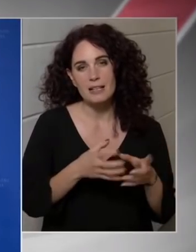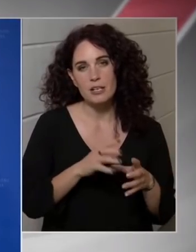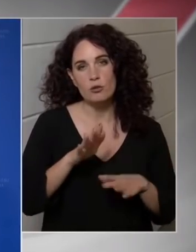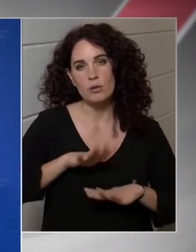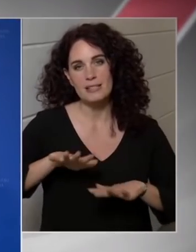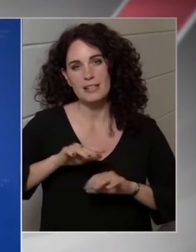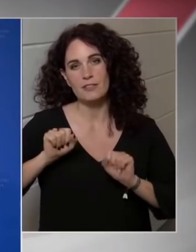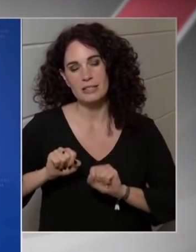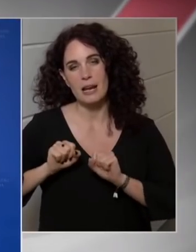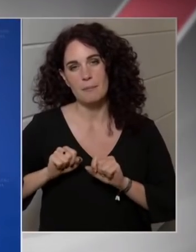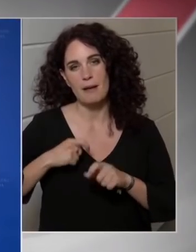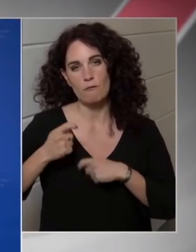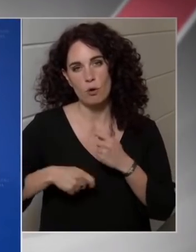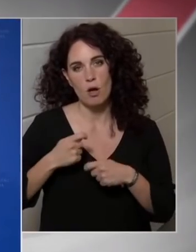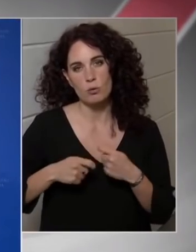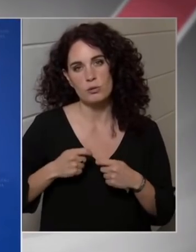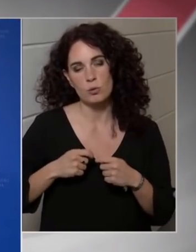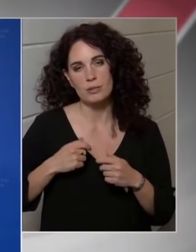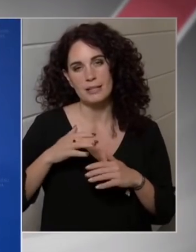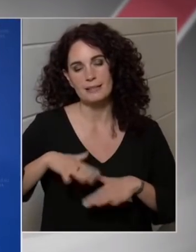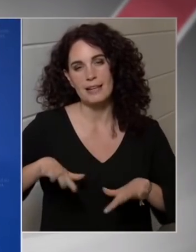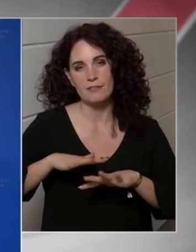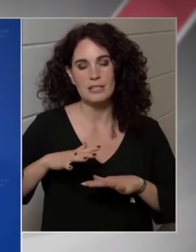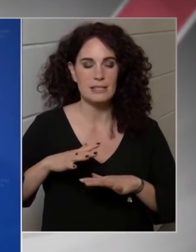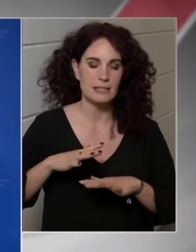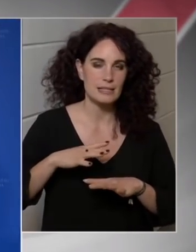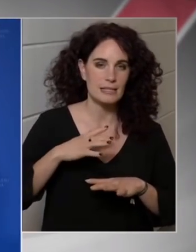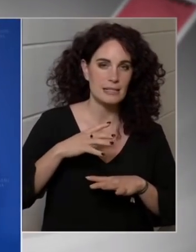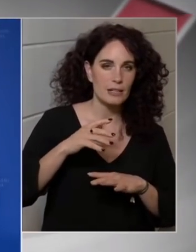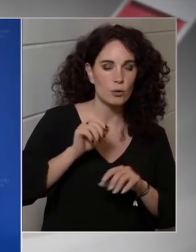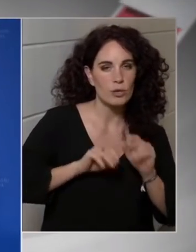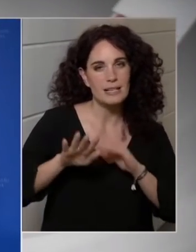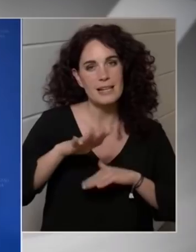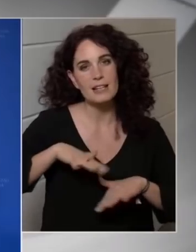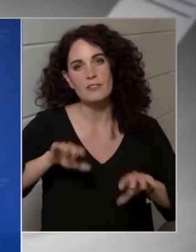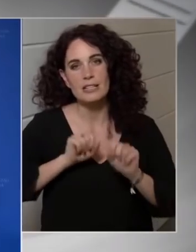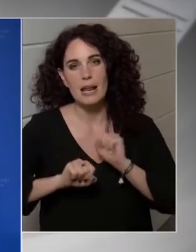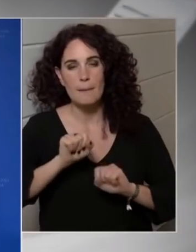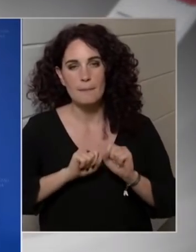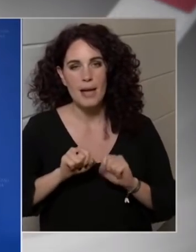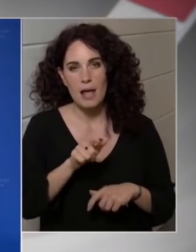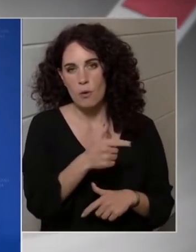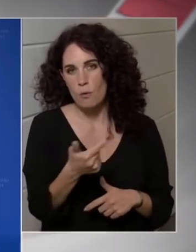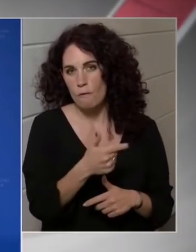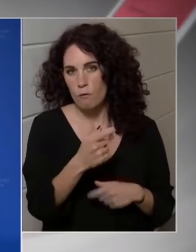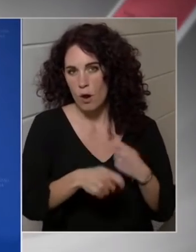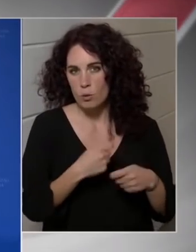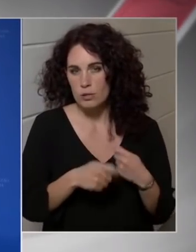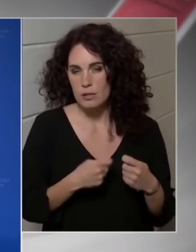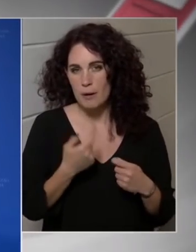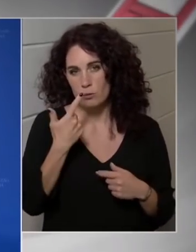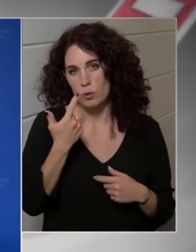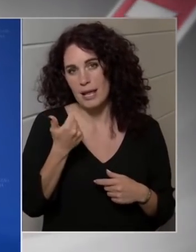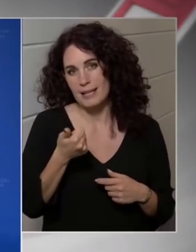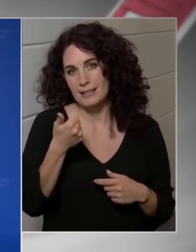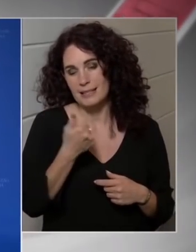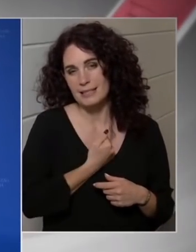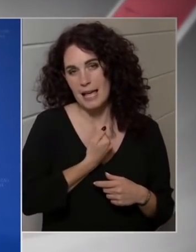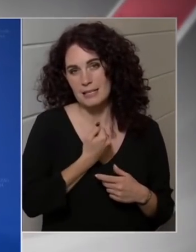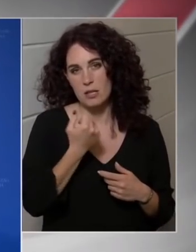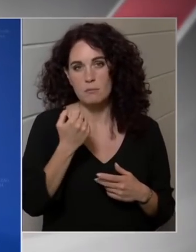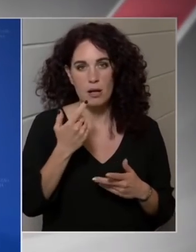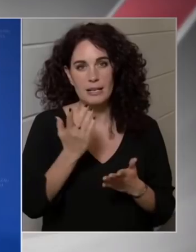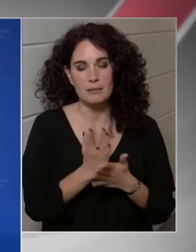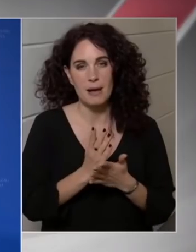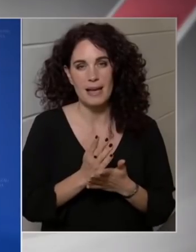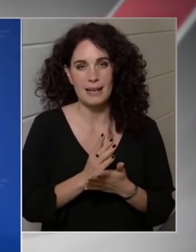most foglalkozó természetvédelemmel ugye a Földnövelésügy foglalkozik a környezetvédelemmel, miután ma már az a XXI. században elsősorban egy ipari-technológiai kérdés,